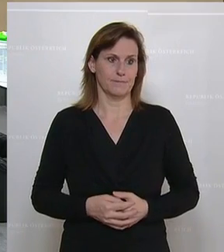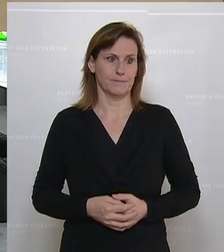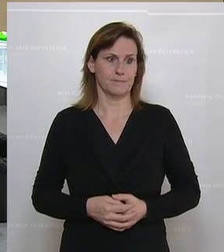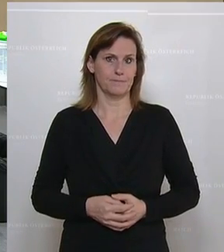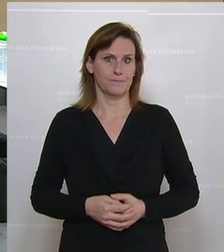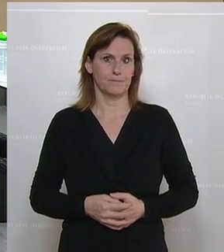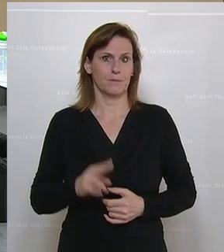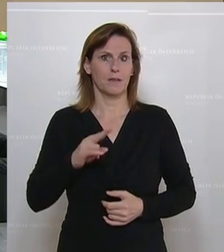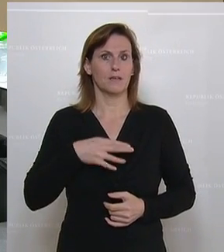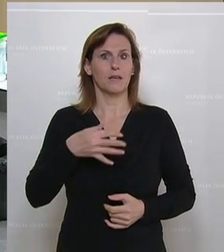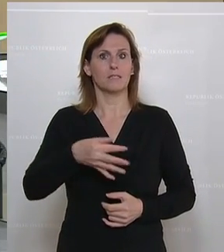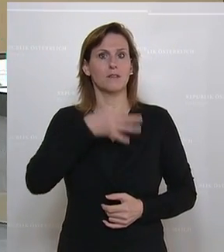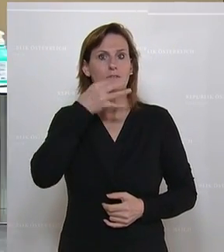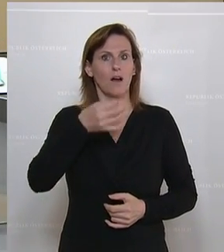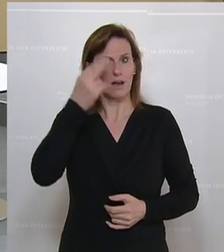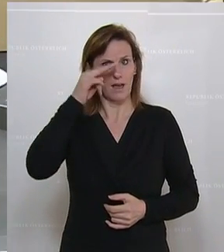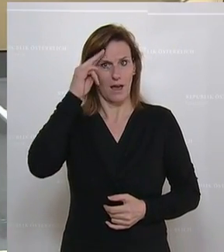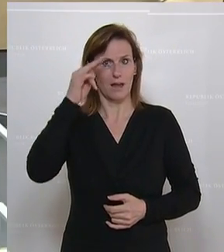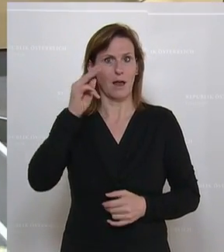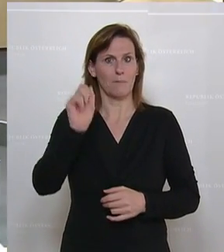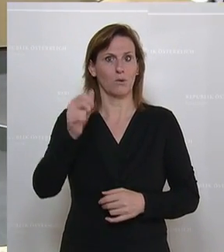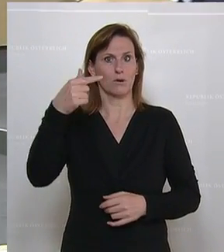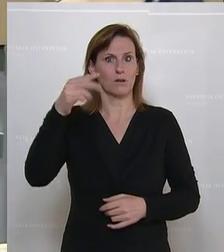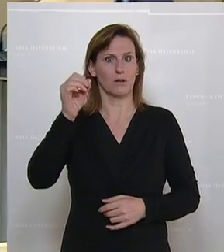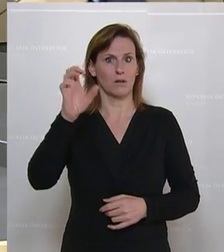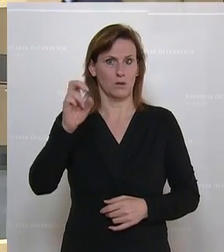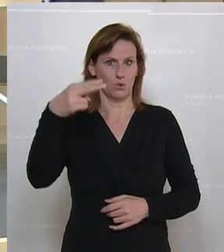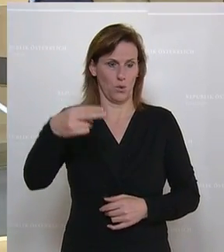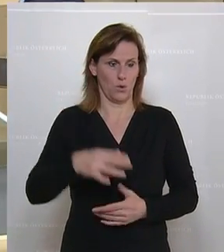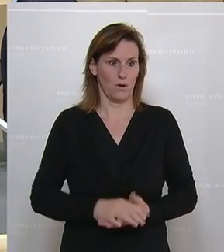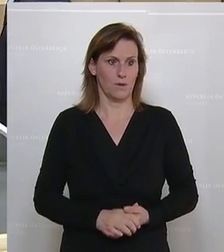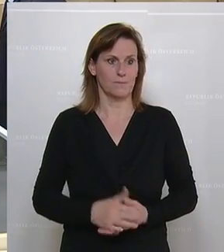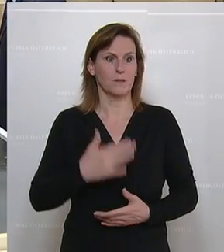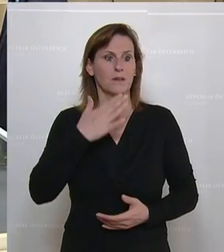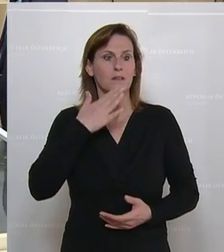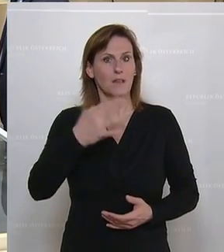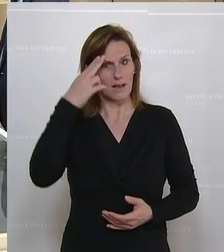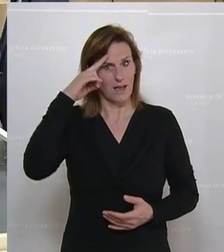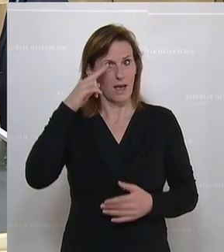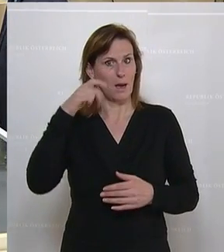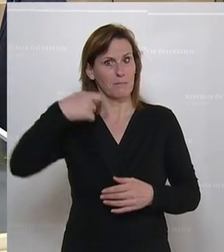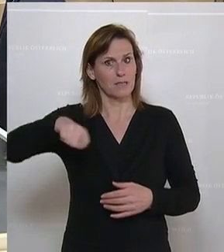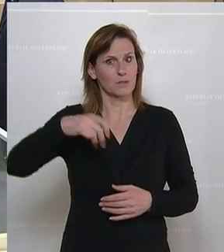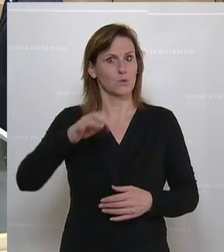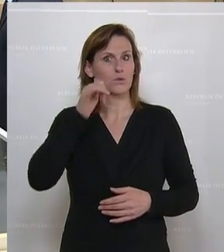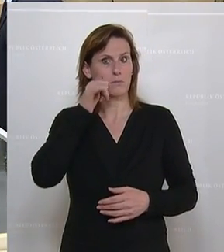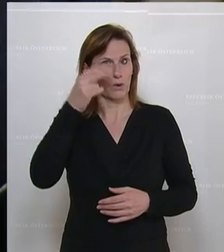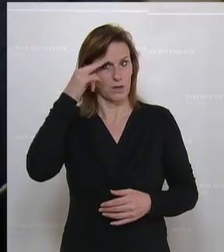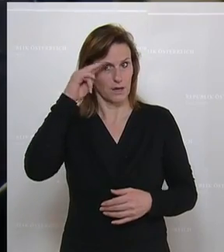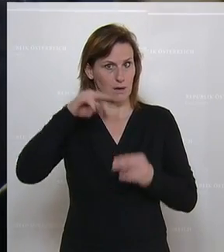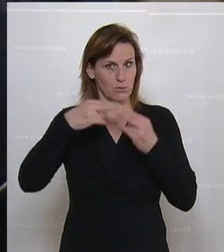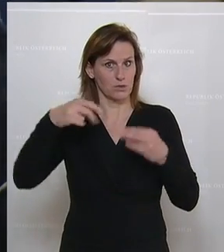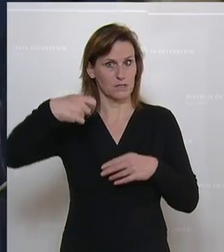Die nächste Frage stellt der Abgeordnete Troch. Danke, Präsident. Guten Morgen, Herr Bundesminister.